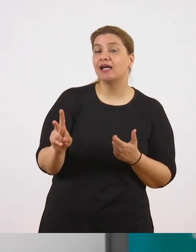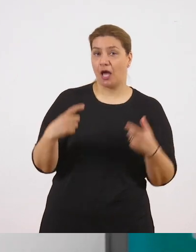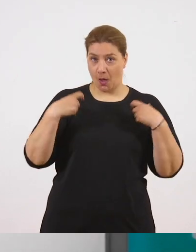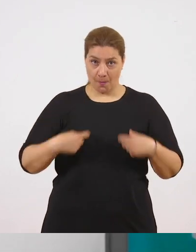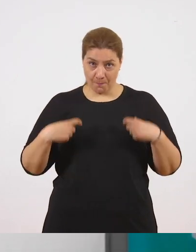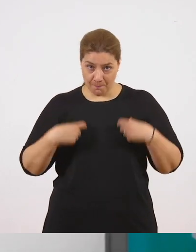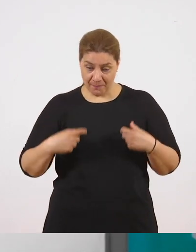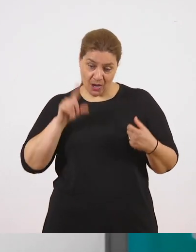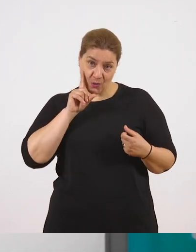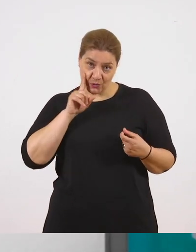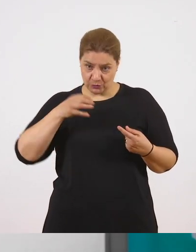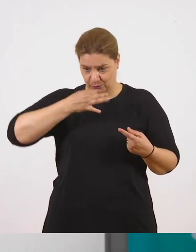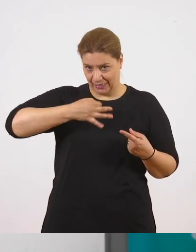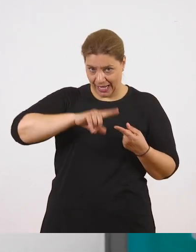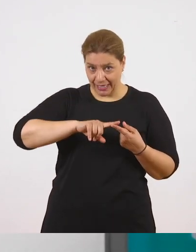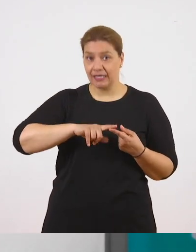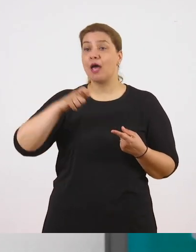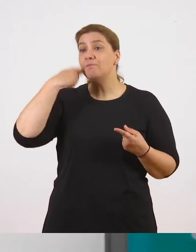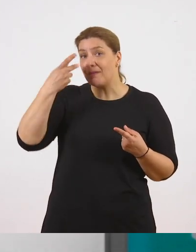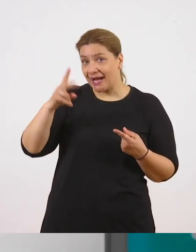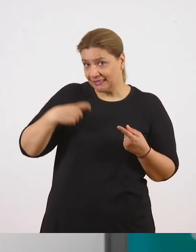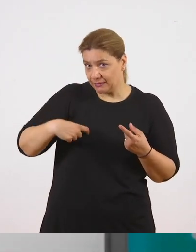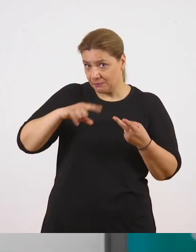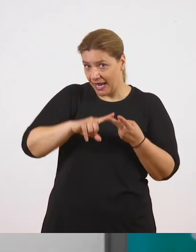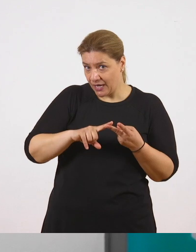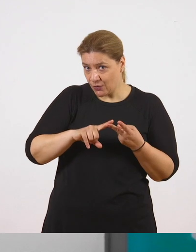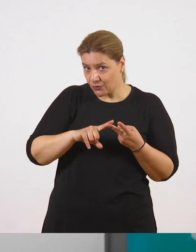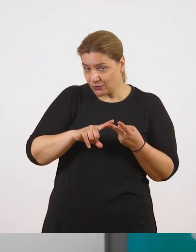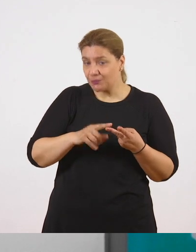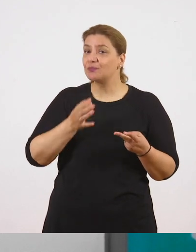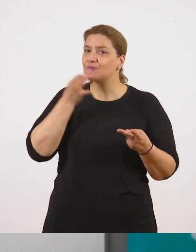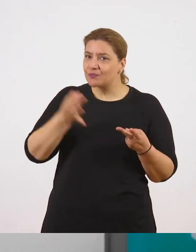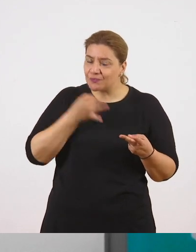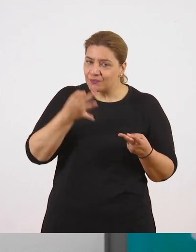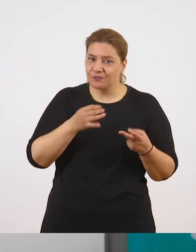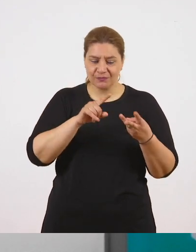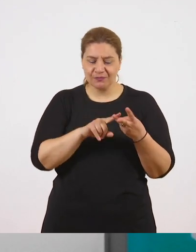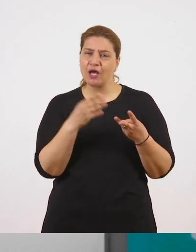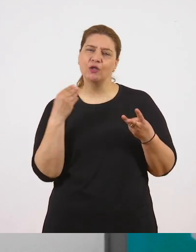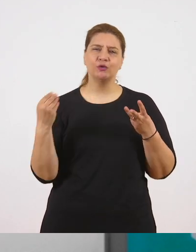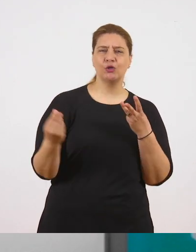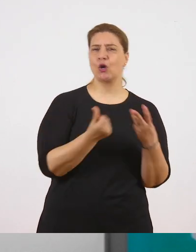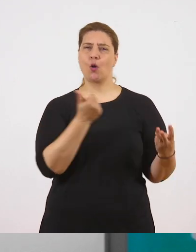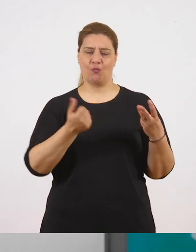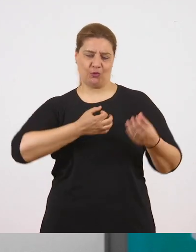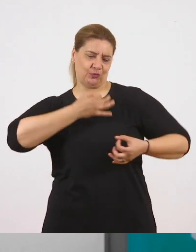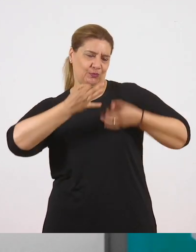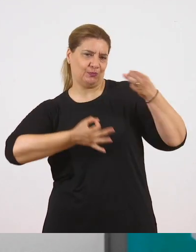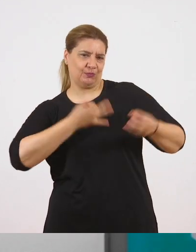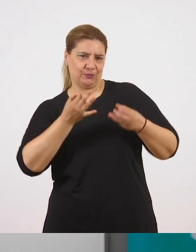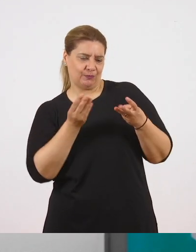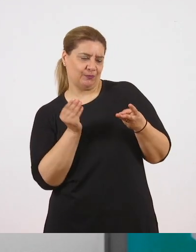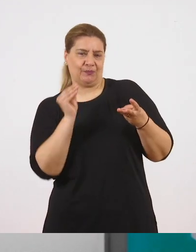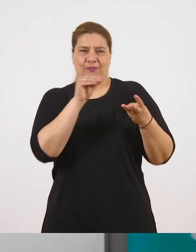και το κορίτσι που μιλάει και η μητέρα. Και μάλιστα οι συγγραφές έχει βρει εδώ έναν πολύ προσωπικό παιχνιδιάρικο τρόπο